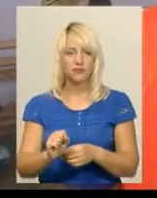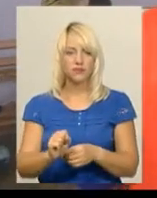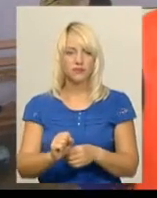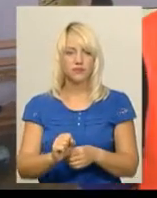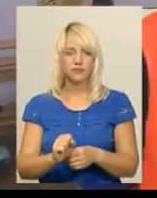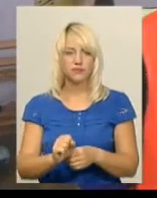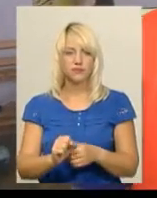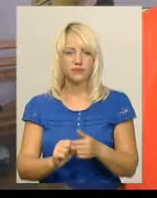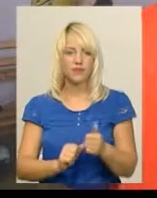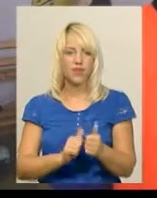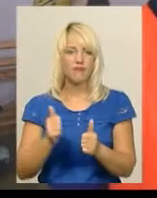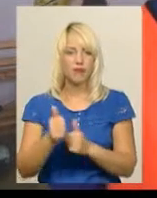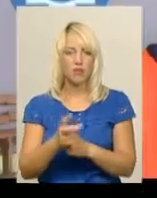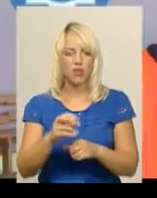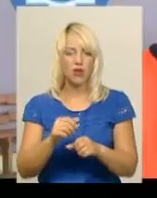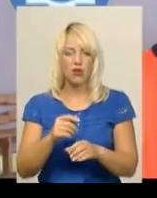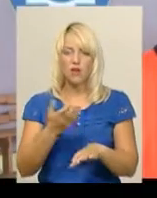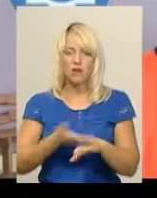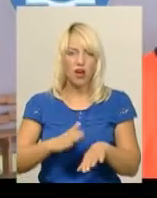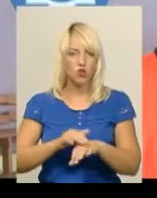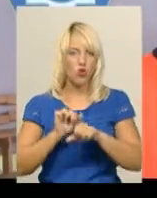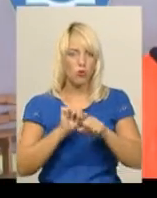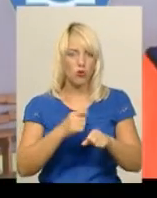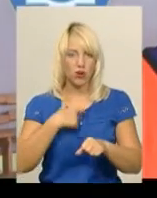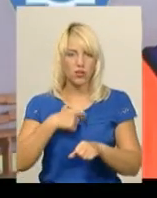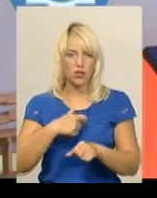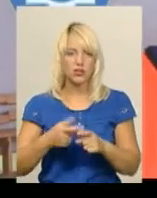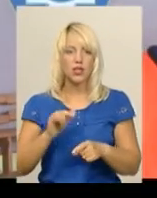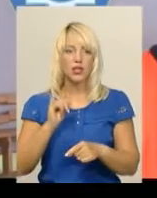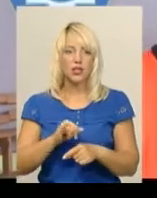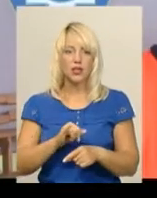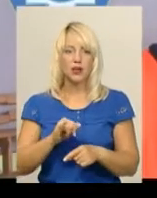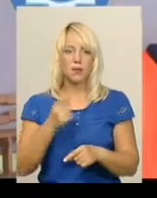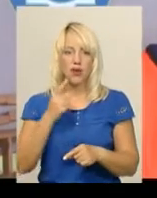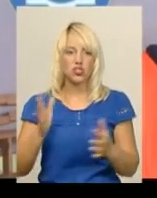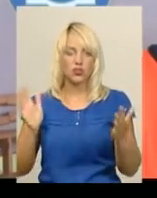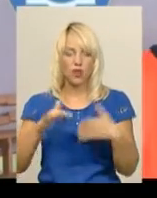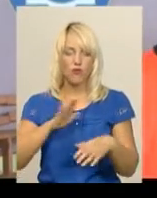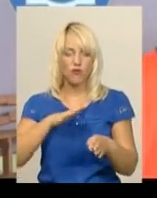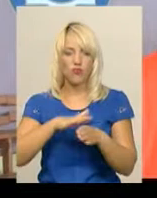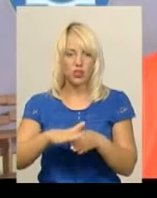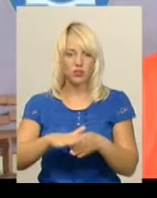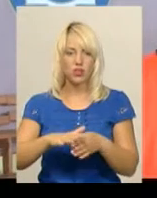тяжко обороняться з ними. В першому таймі не виконали установку тренера,